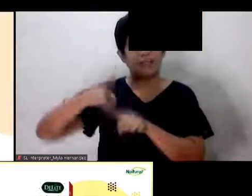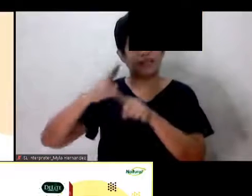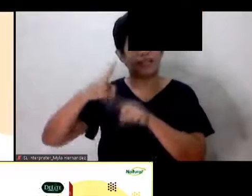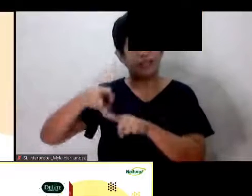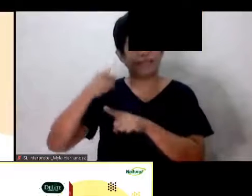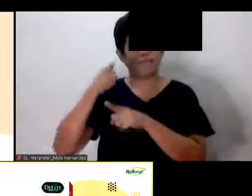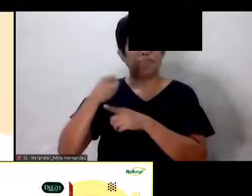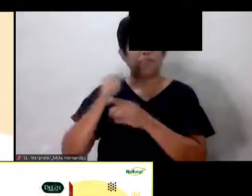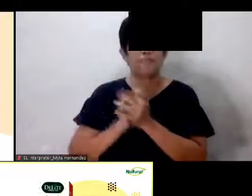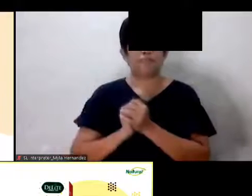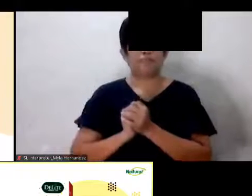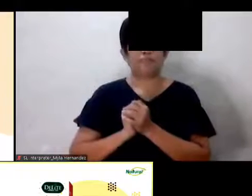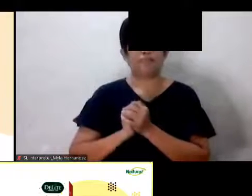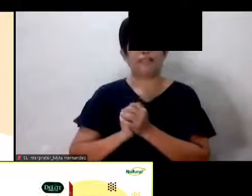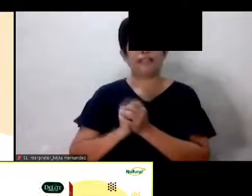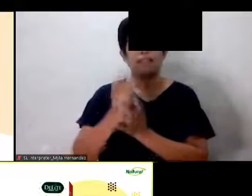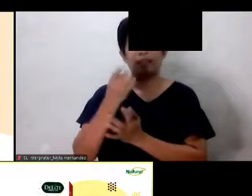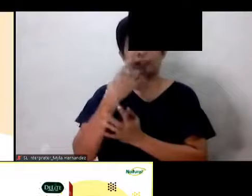Donate. Donate.